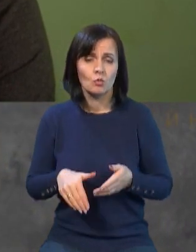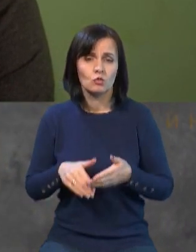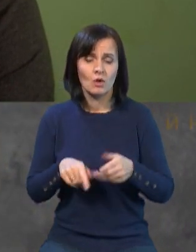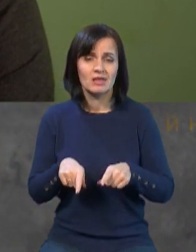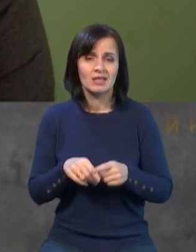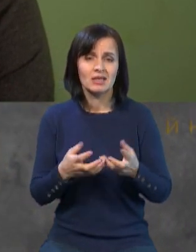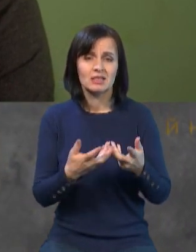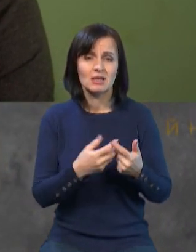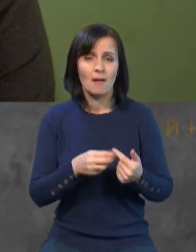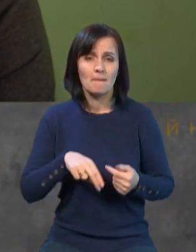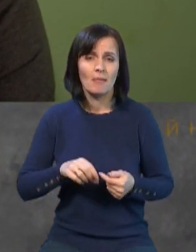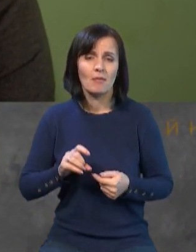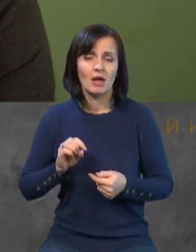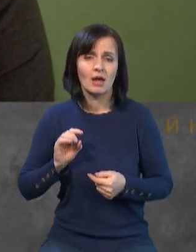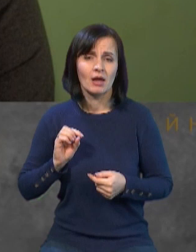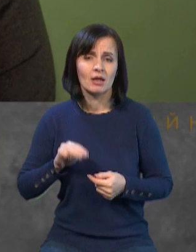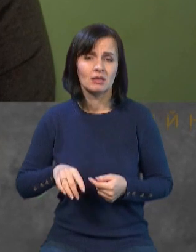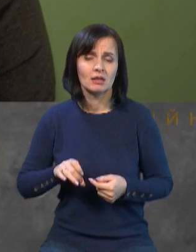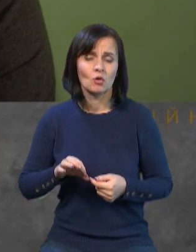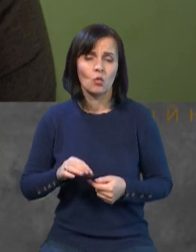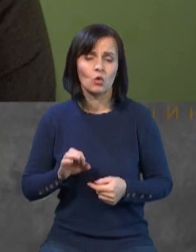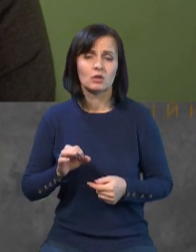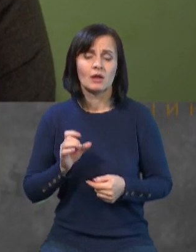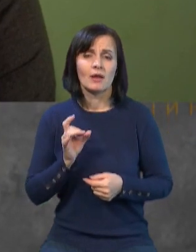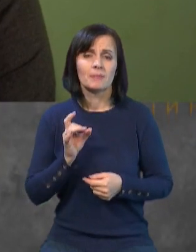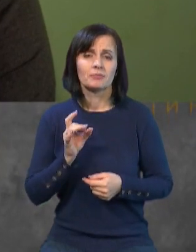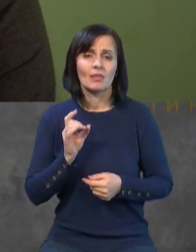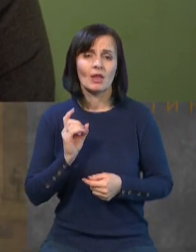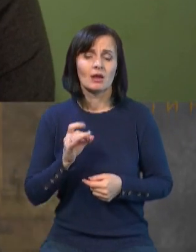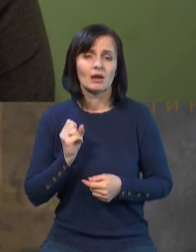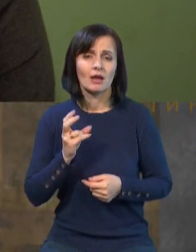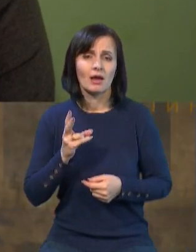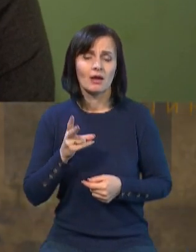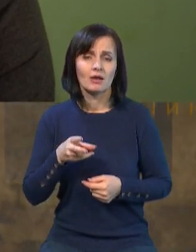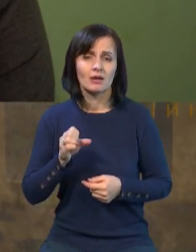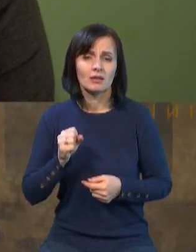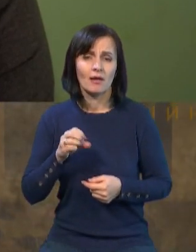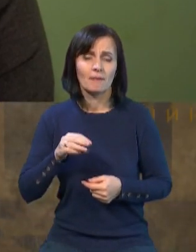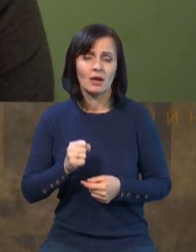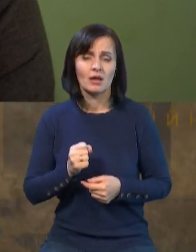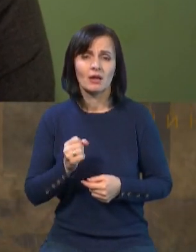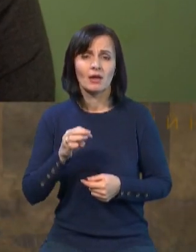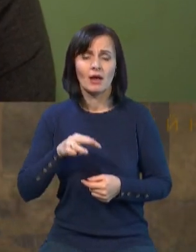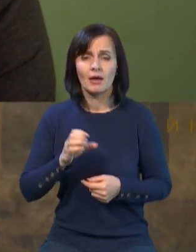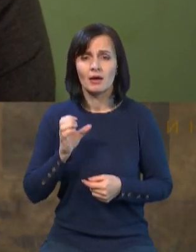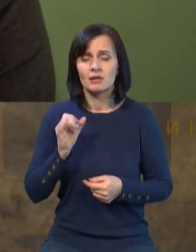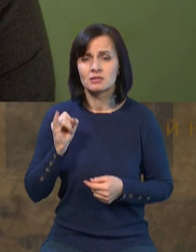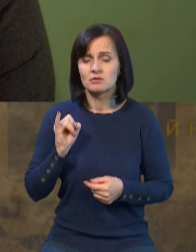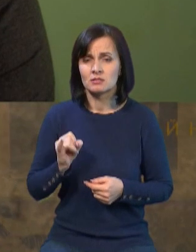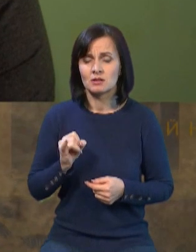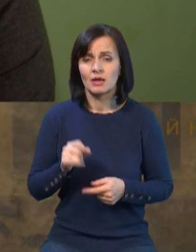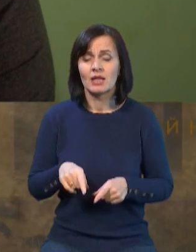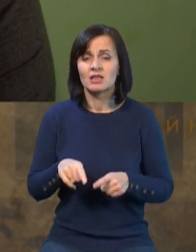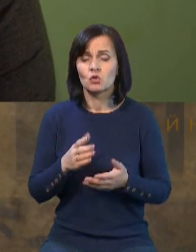як Петриот Пак-3 з ракетами МСІ, а також є паноєвропейський комплекс, італійсько-французький, сам ПТІ.